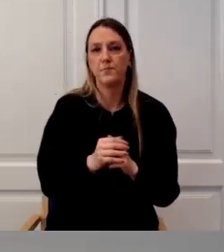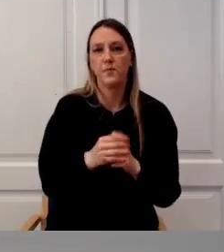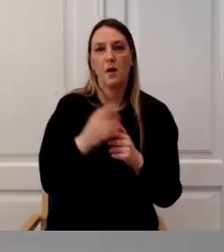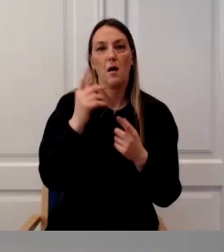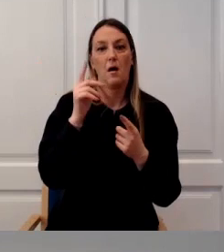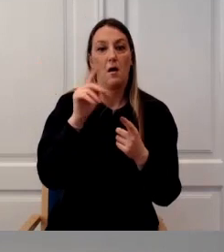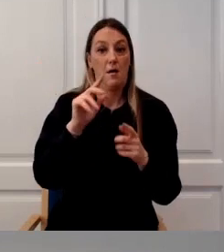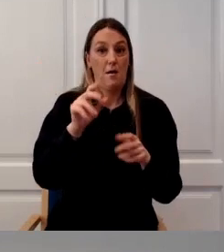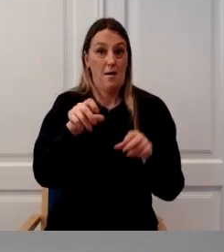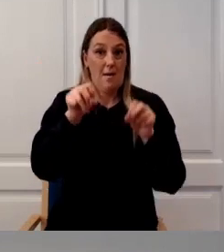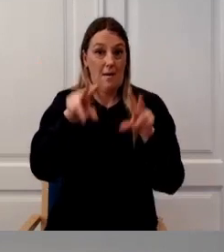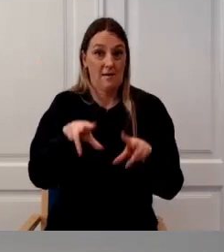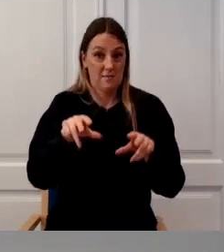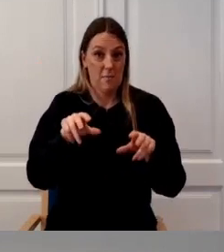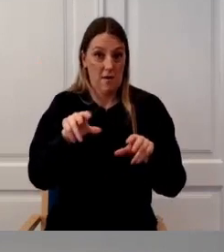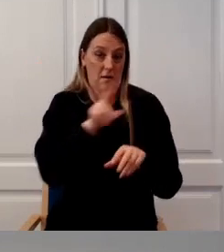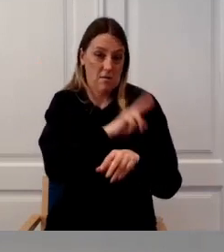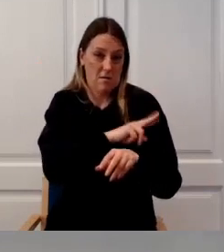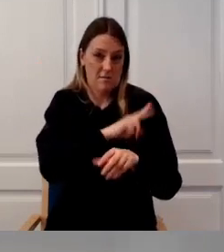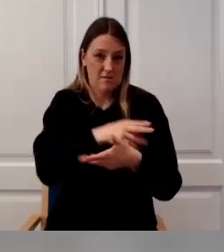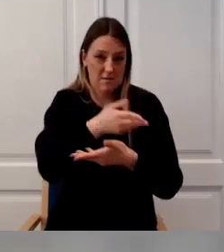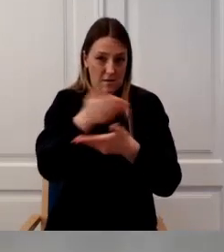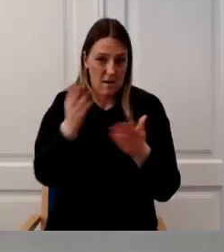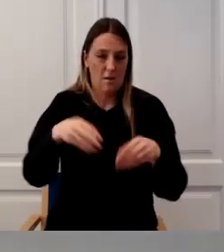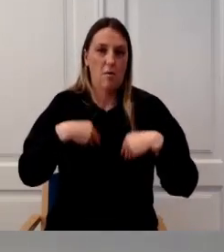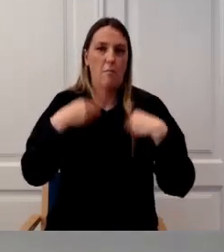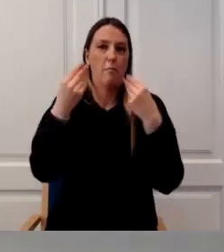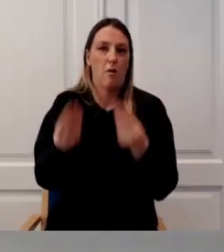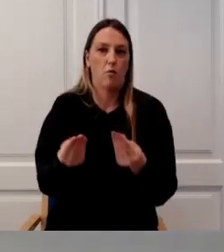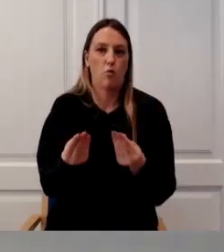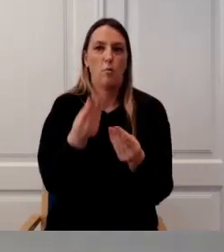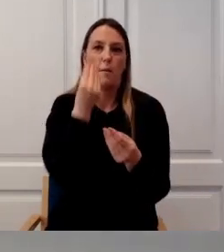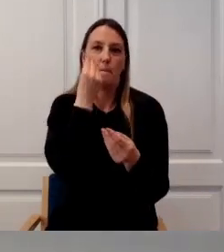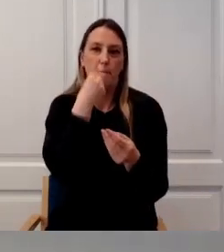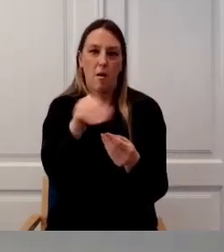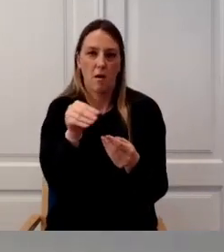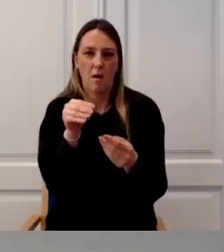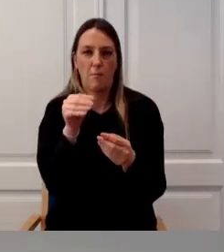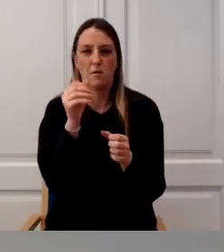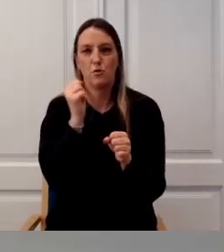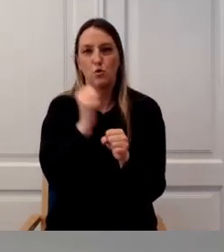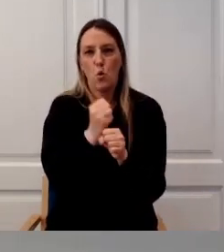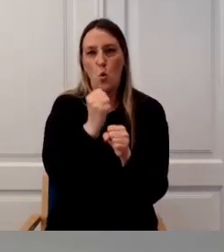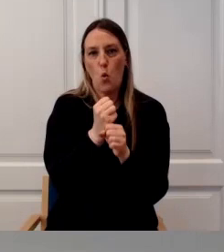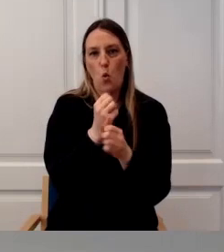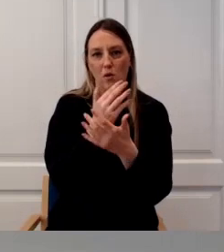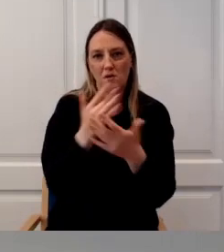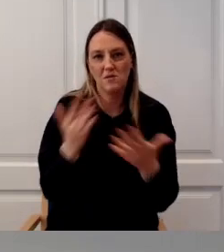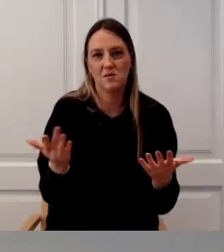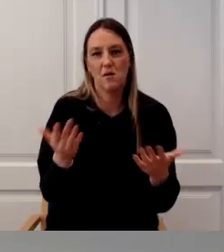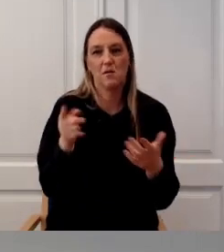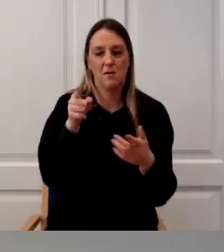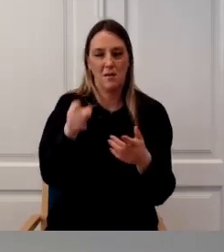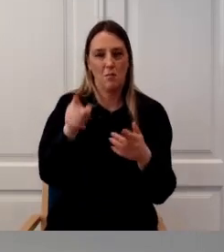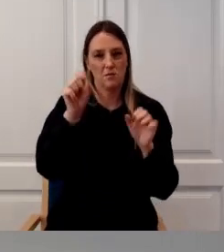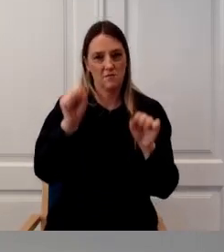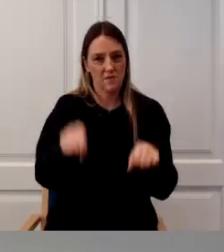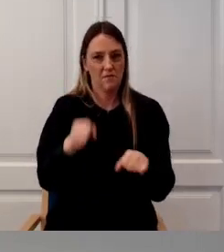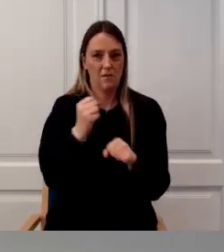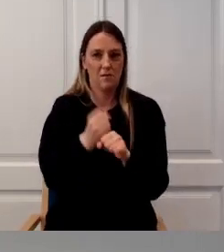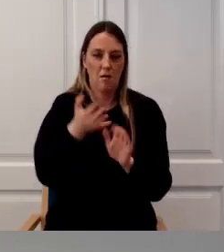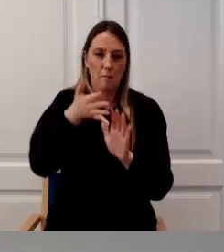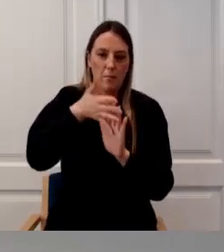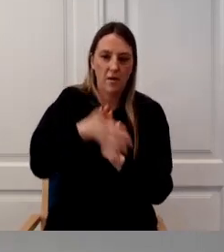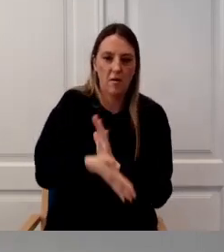ekspertarstidele paremat tööriistad ja täiuslikumad andmed selleks, et siis teha paremaid ja põhjalikamaid